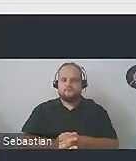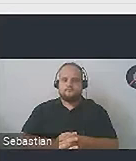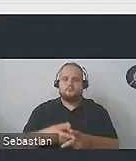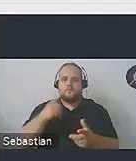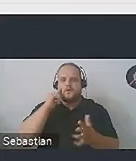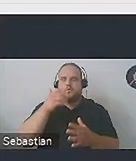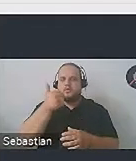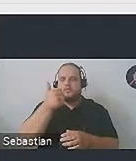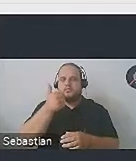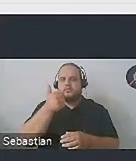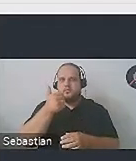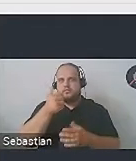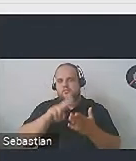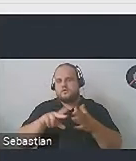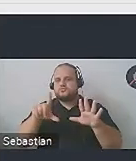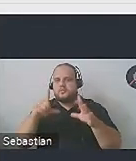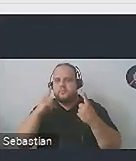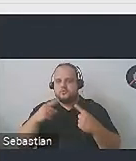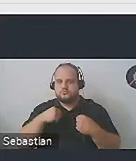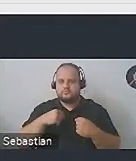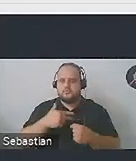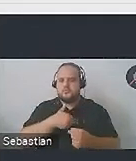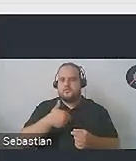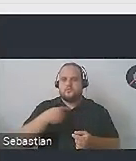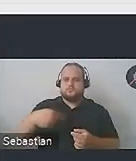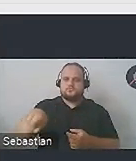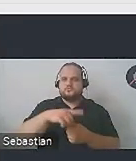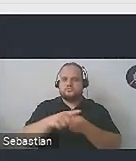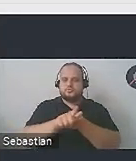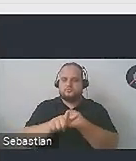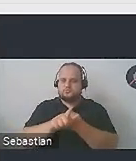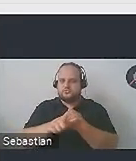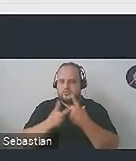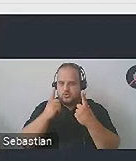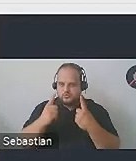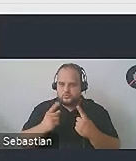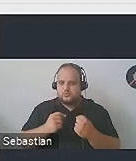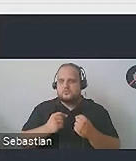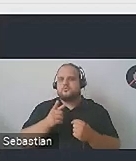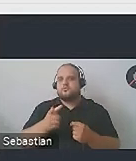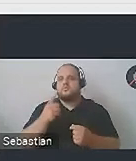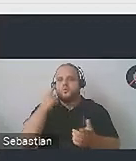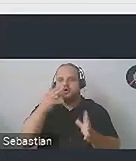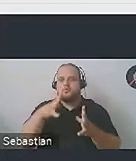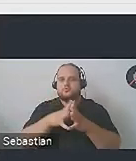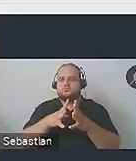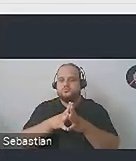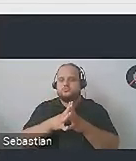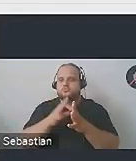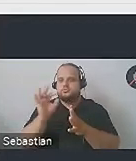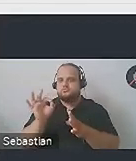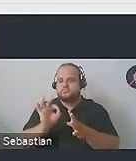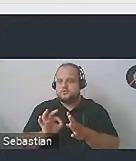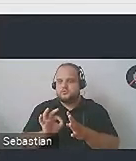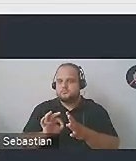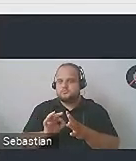jedna na siedem osób. Jak nas jest tutaj, nie wiem, 70 osób na sali, no to to by sugerowało, że około 10 osób z